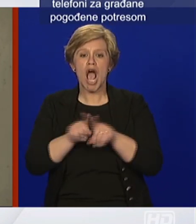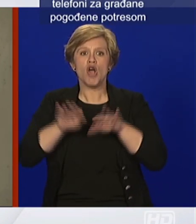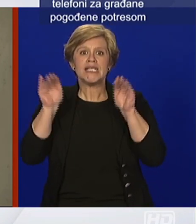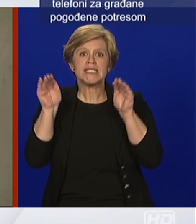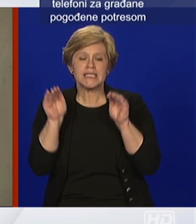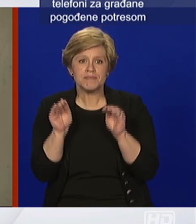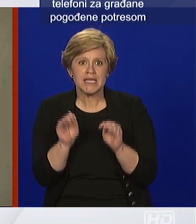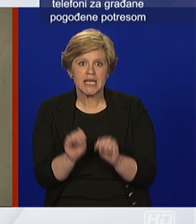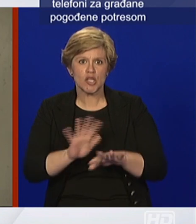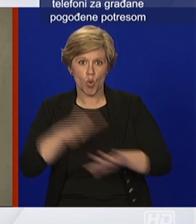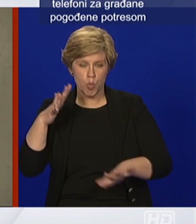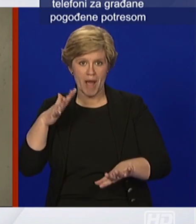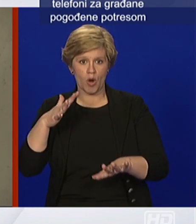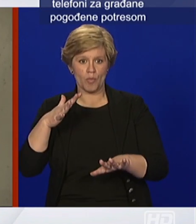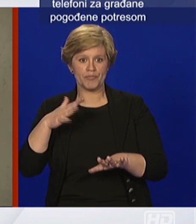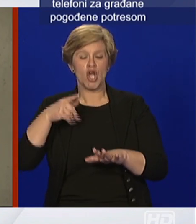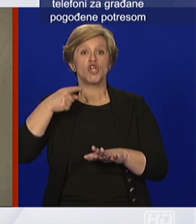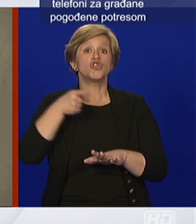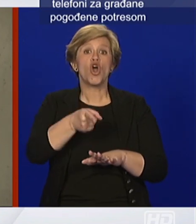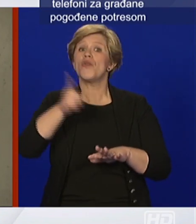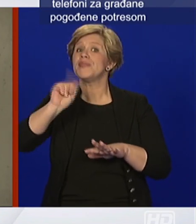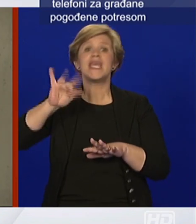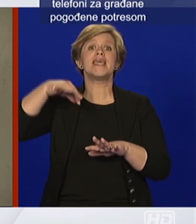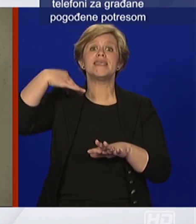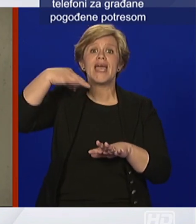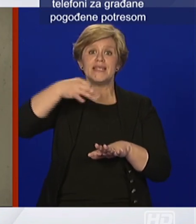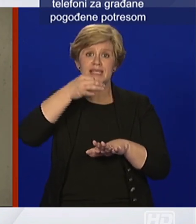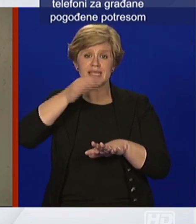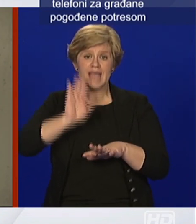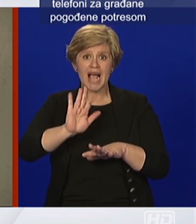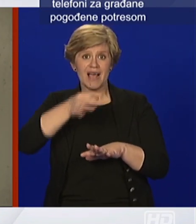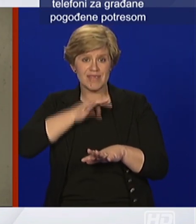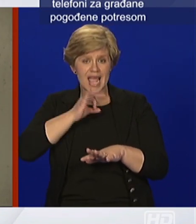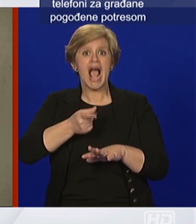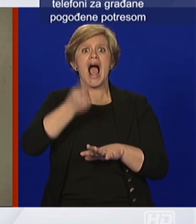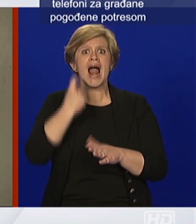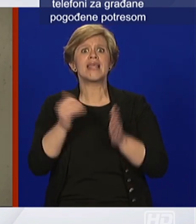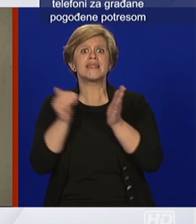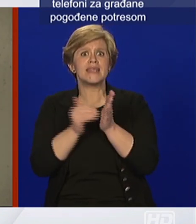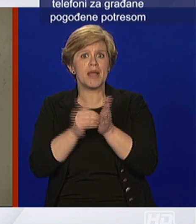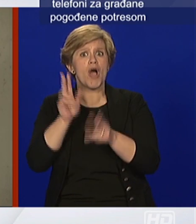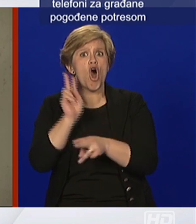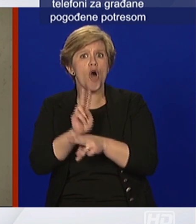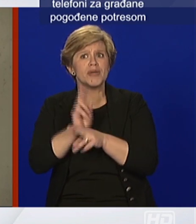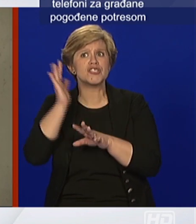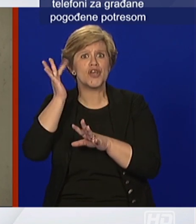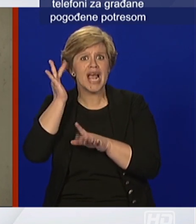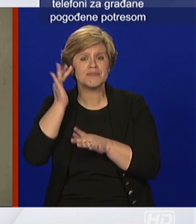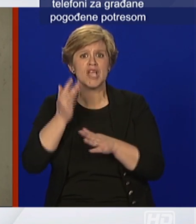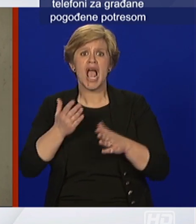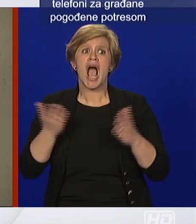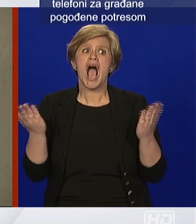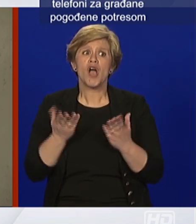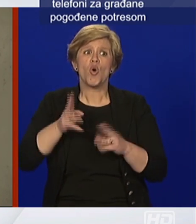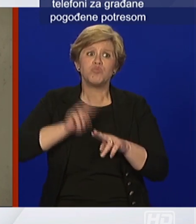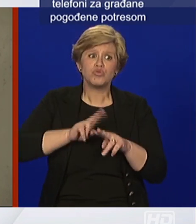takav preparat i trebalo bi vrlo oprezno razmisliti jel ćemo ga koristiti u